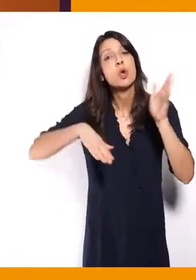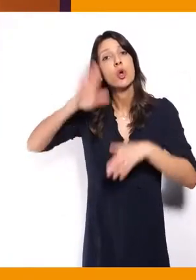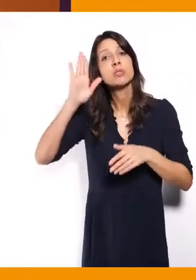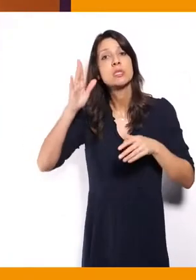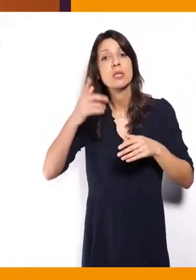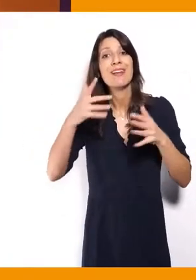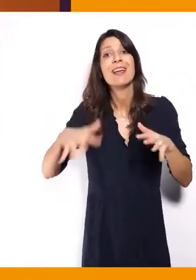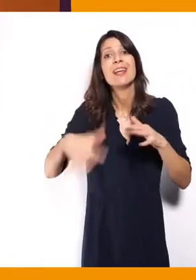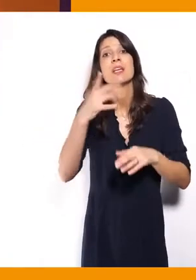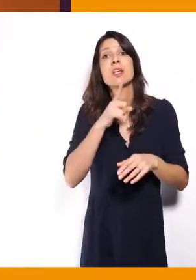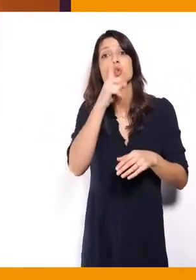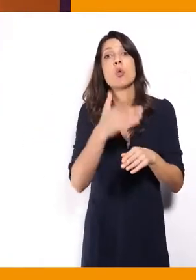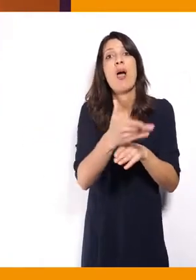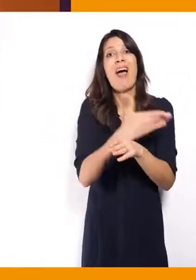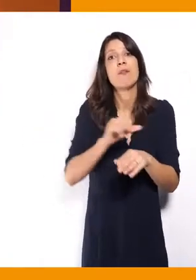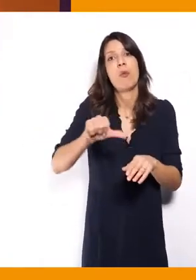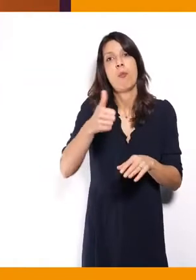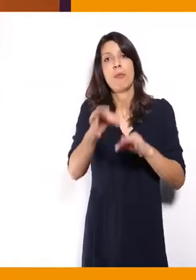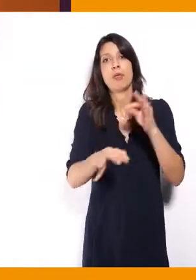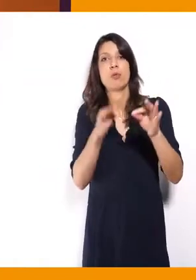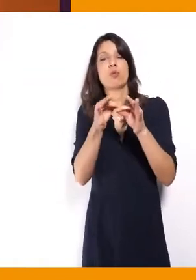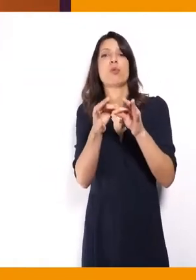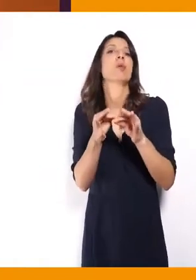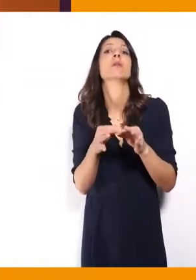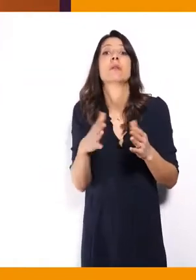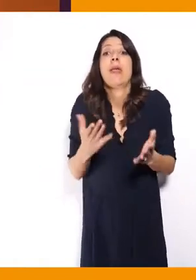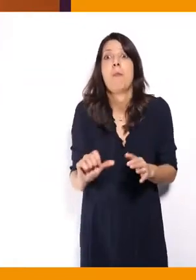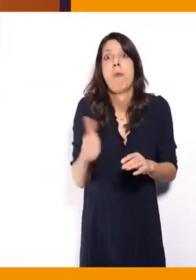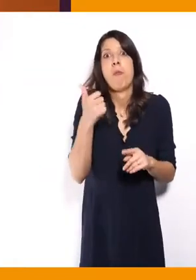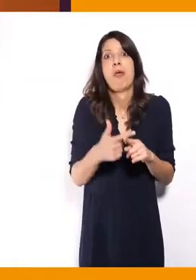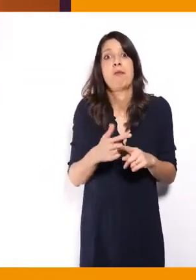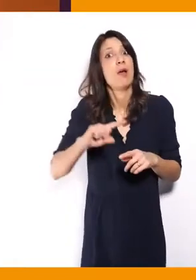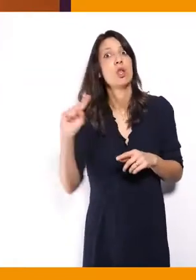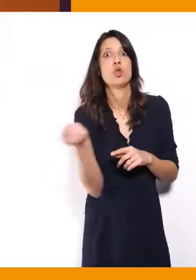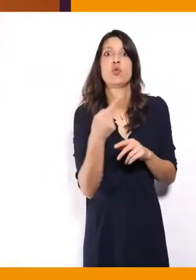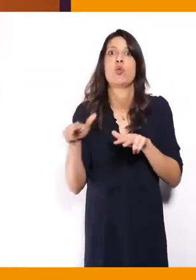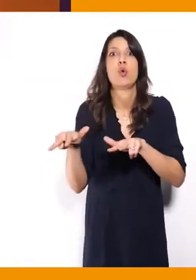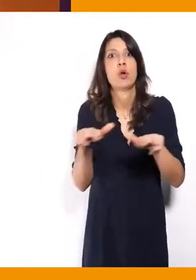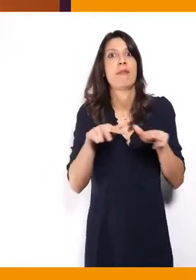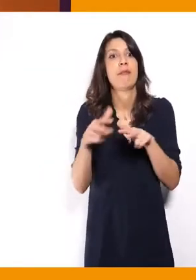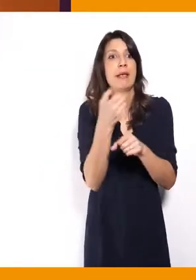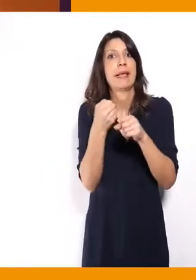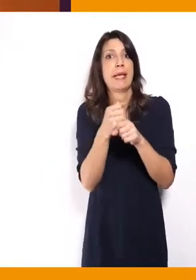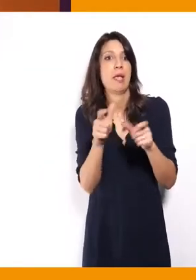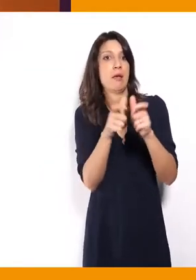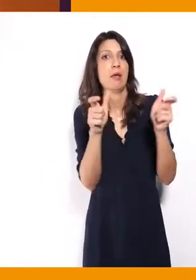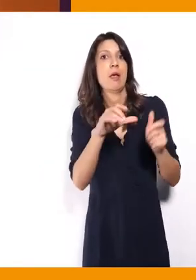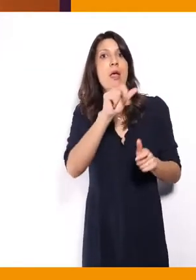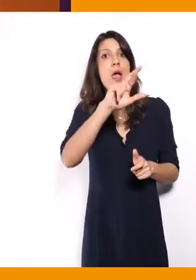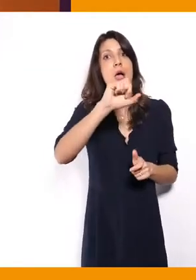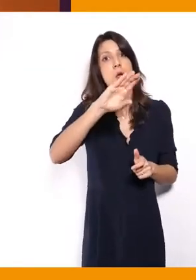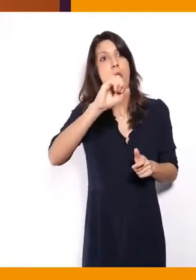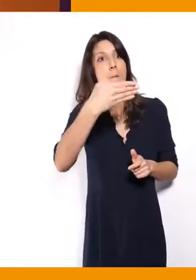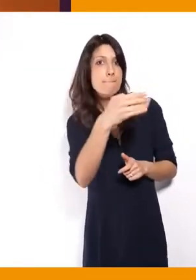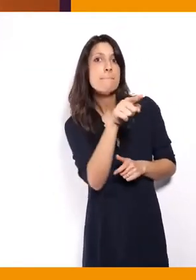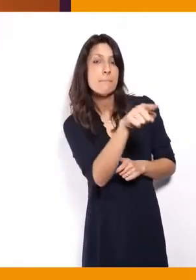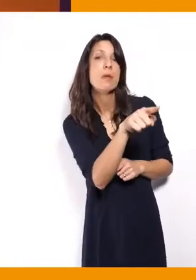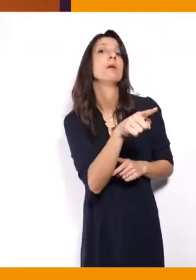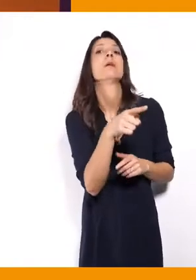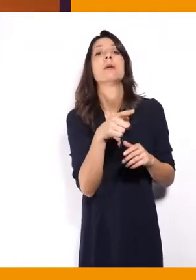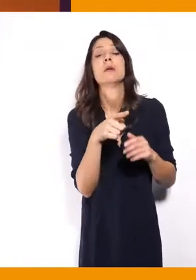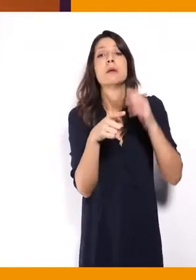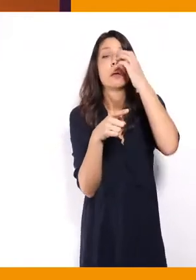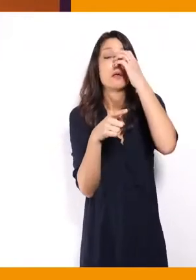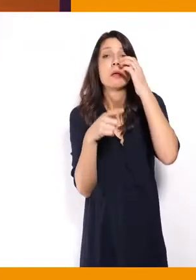jours avant le premier tour. Bon, eh bien là, pour la première fois, tous les spots qui sont produits par l'audiovisuel public et qui vont être